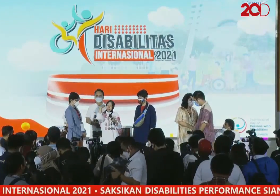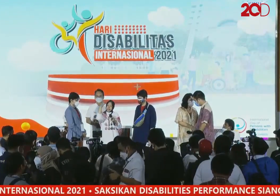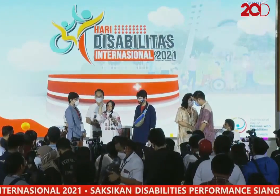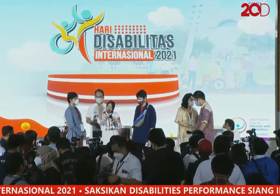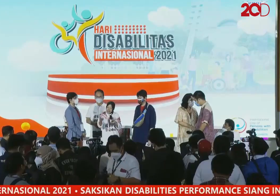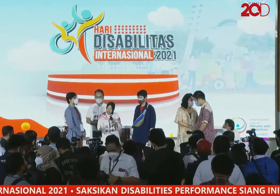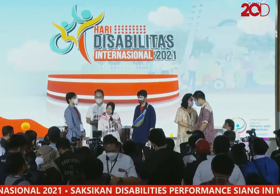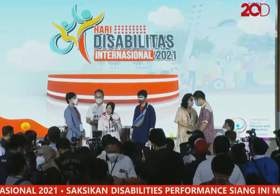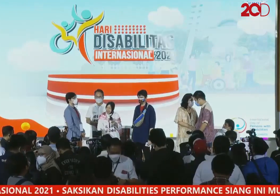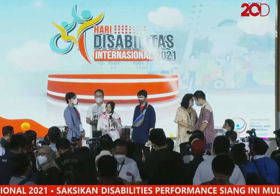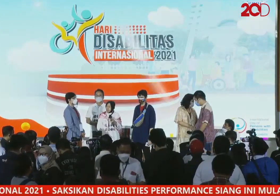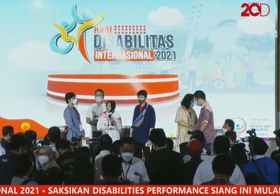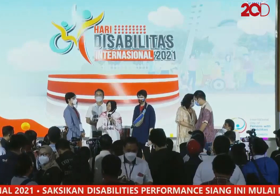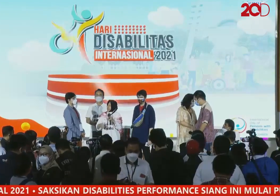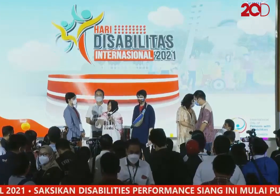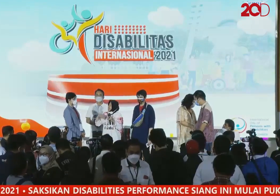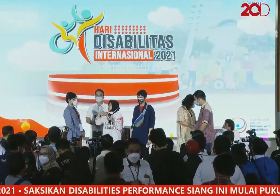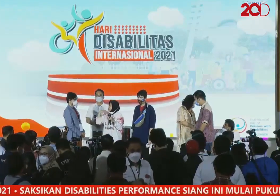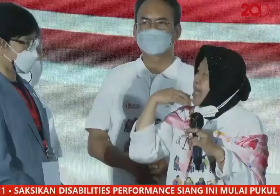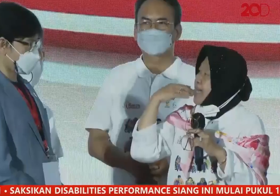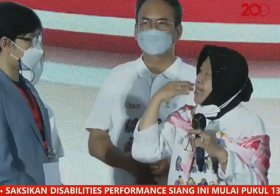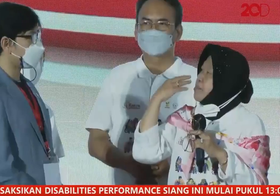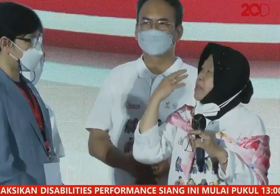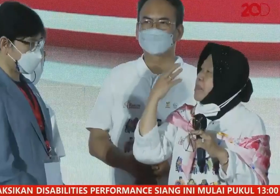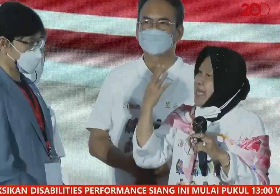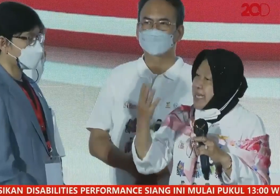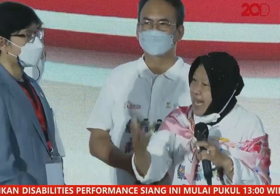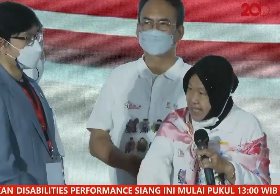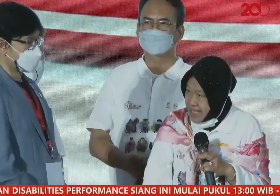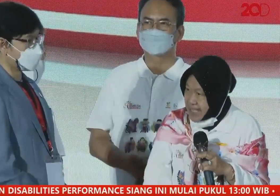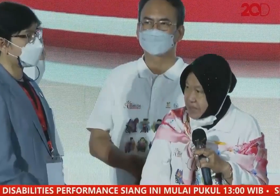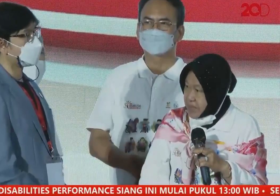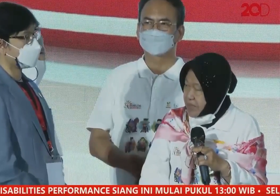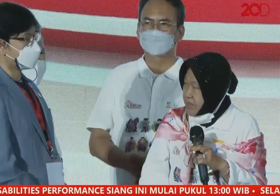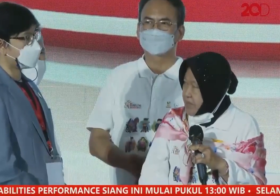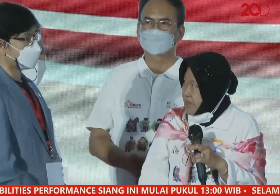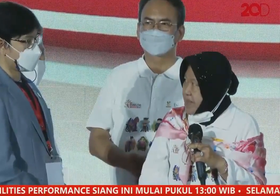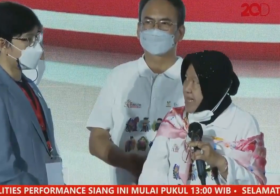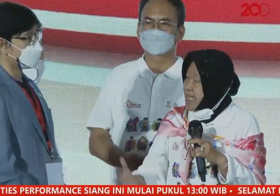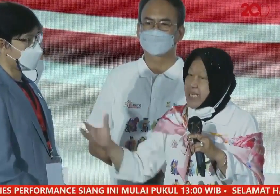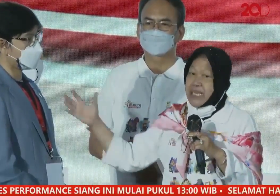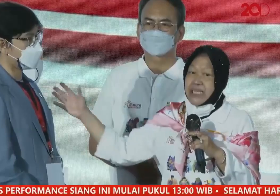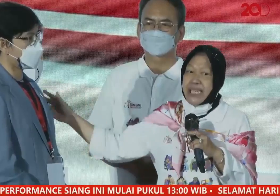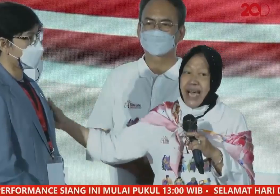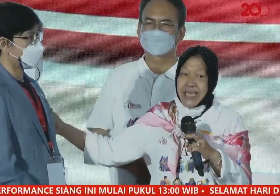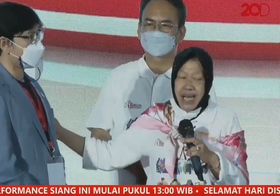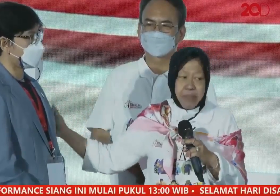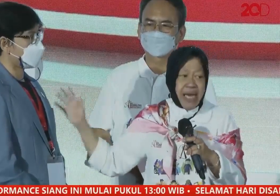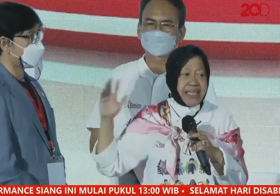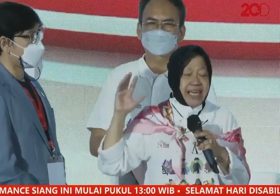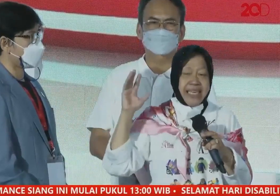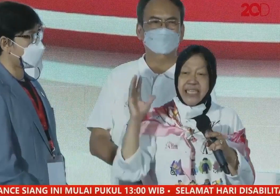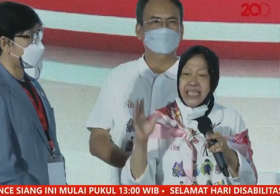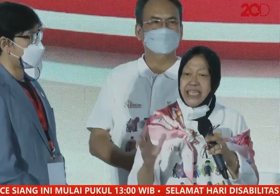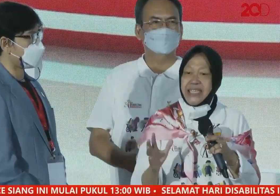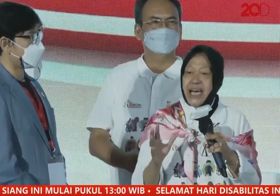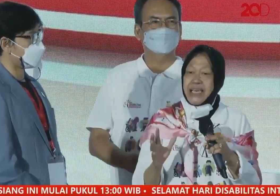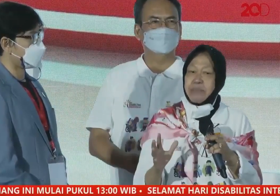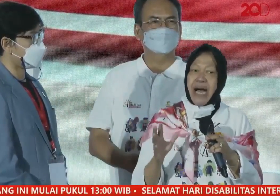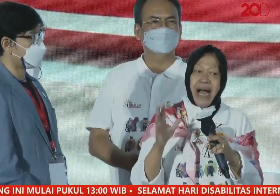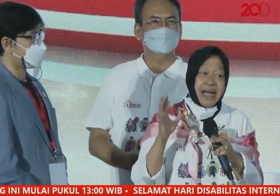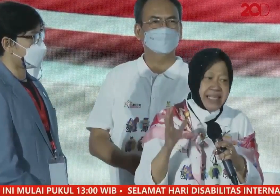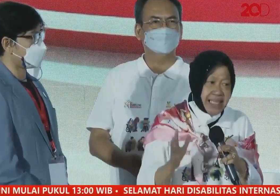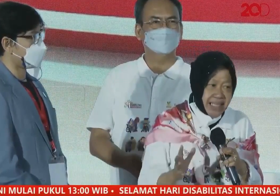bisa bicara, maka itu akan lebih baik lagi. saya belajar ini